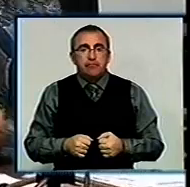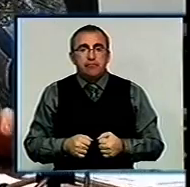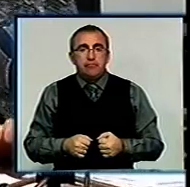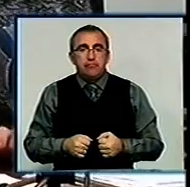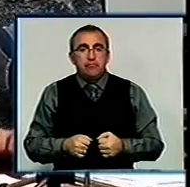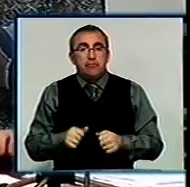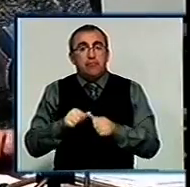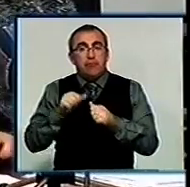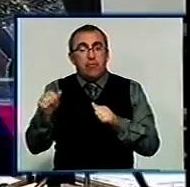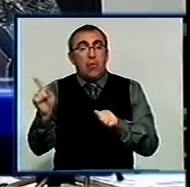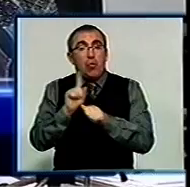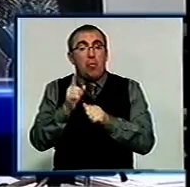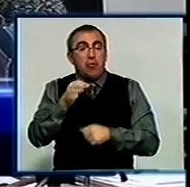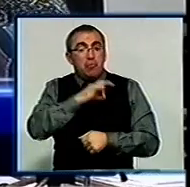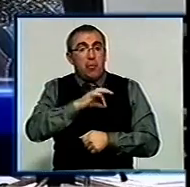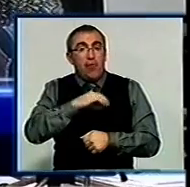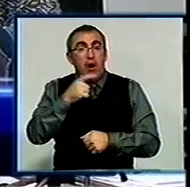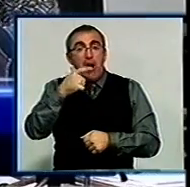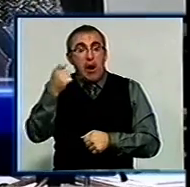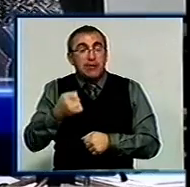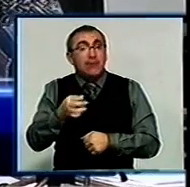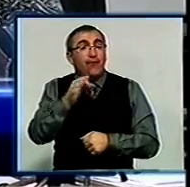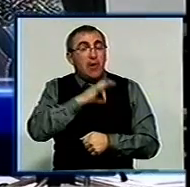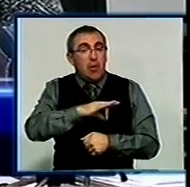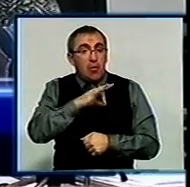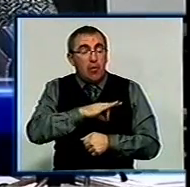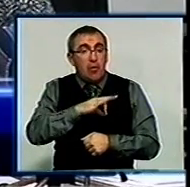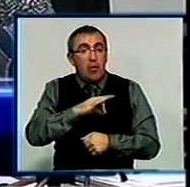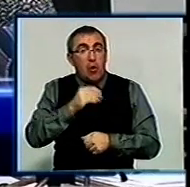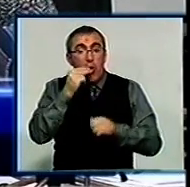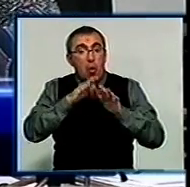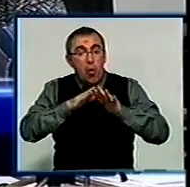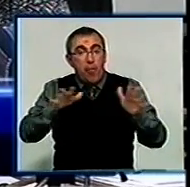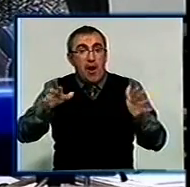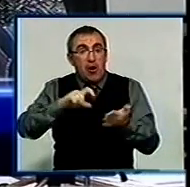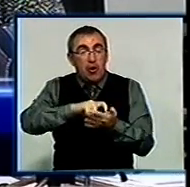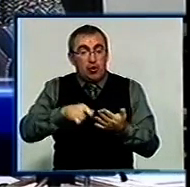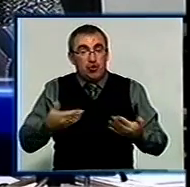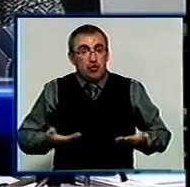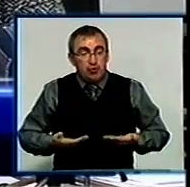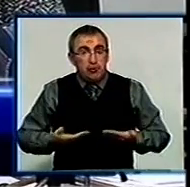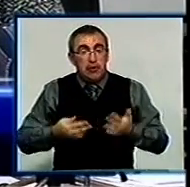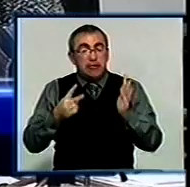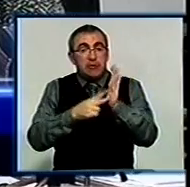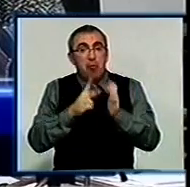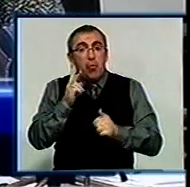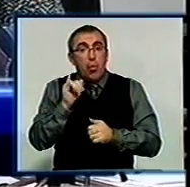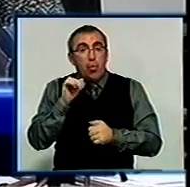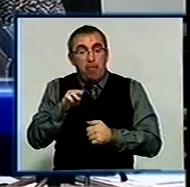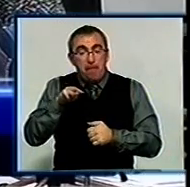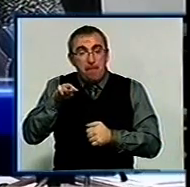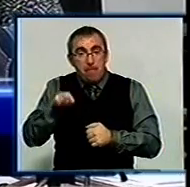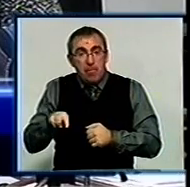Зокрема, норма споживання газу у разі використання для опалення житла на сьогоднішній день становить 7 кубічних метрів